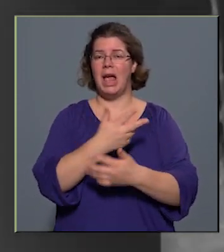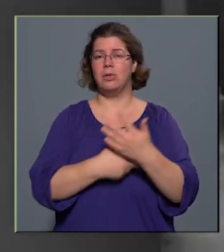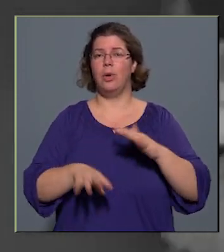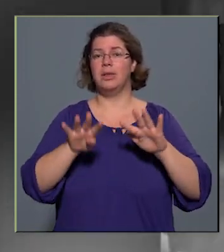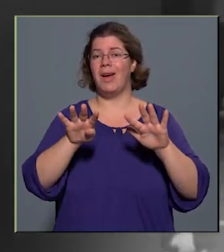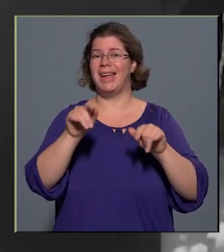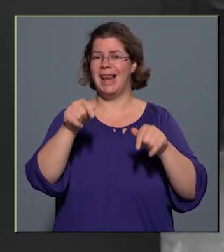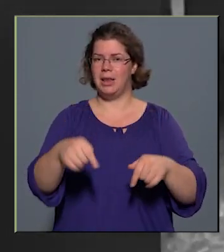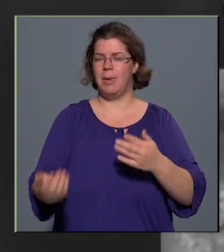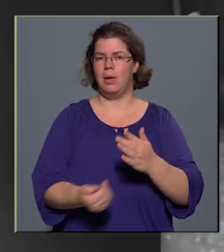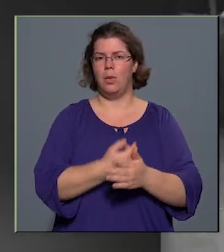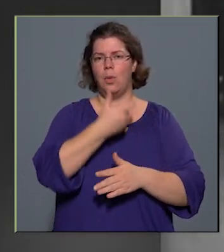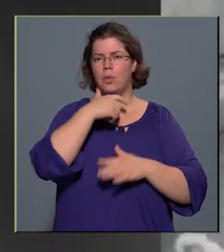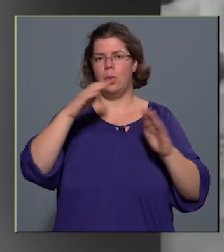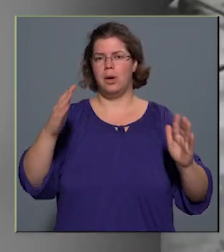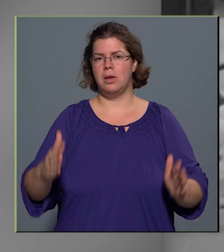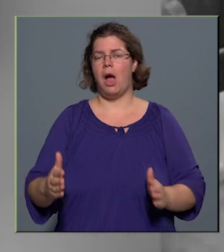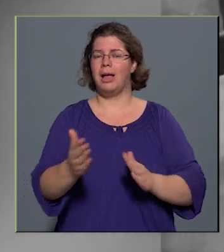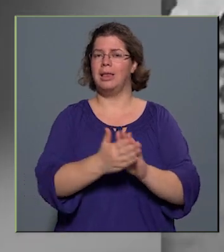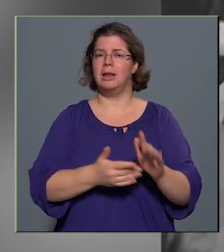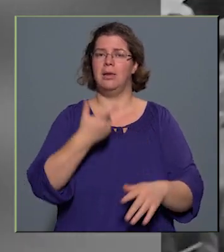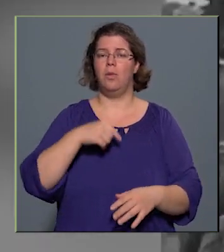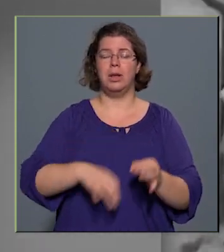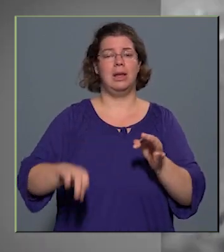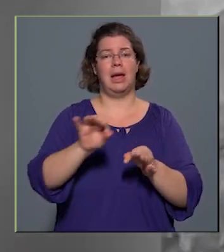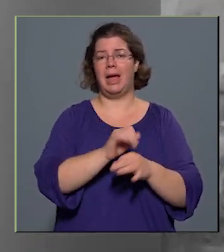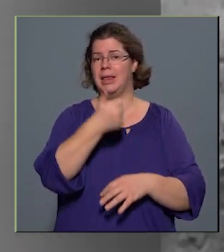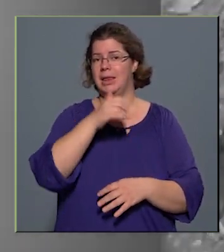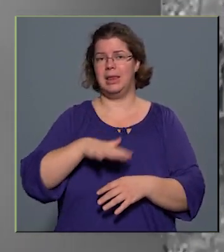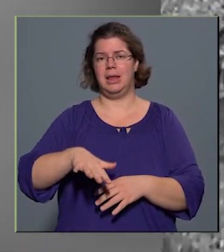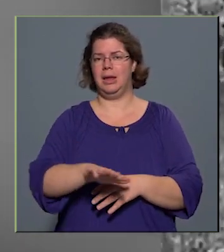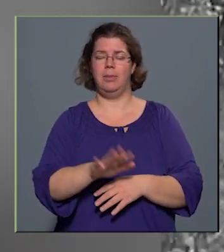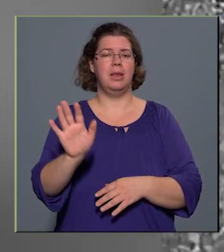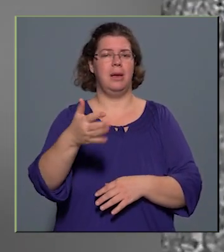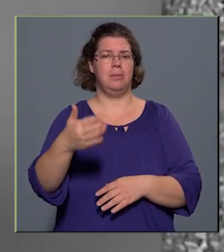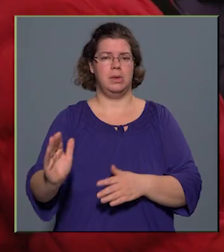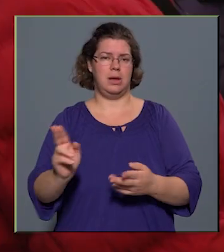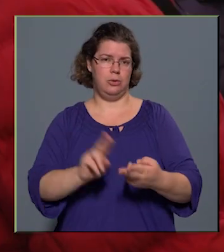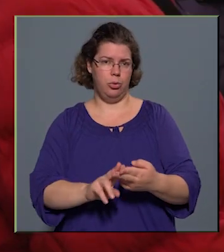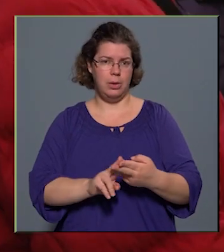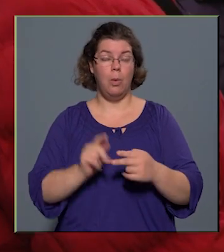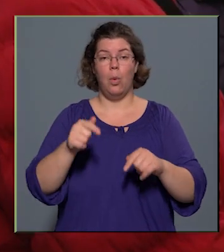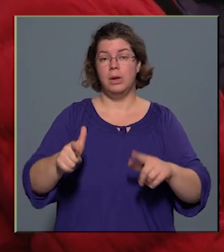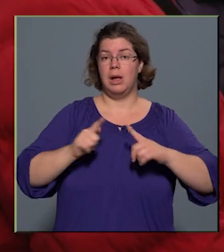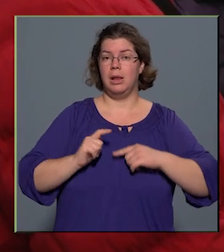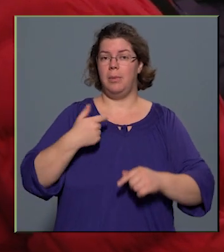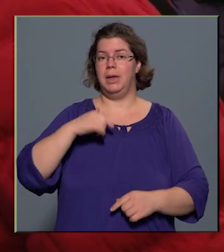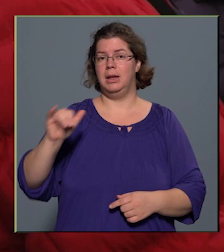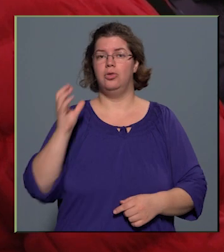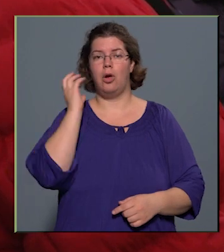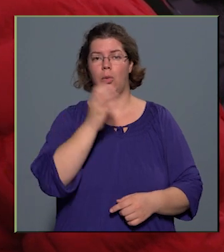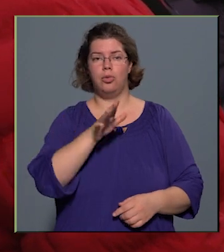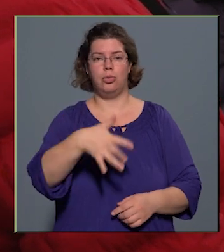egy új korszak kezdetén volt először egy egész nép, egy egész nemzetünnepe. Ott álltam én is a Kossuth téren,